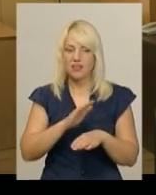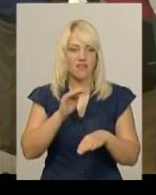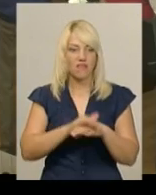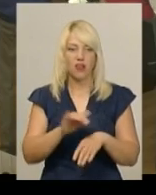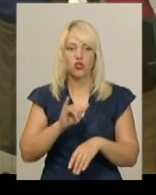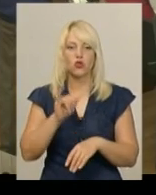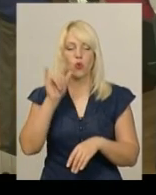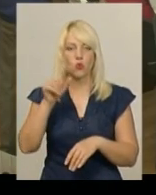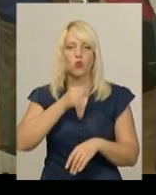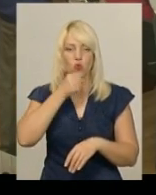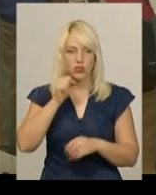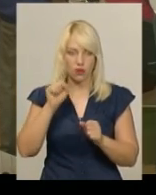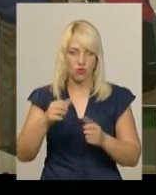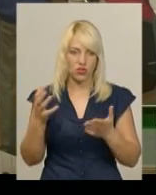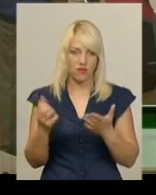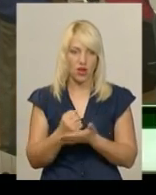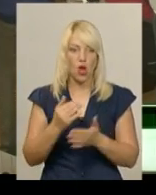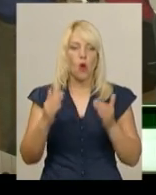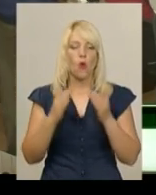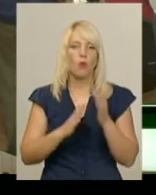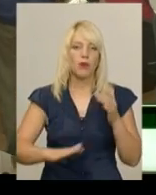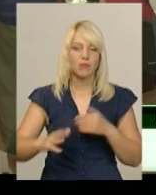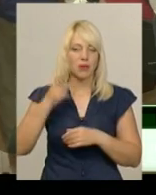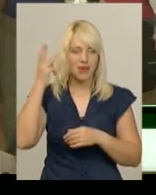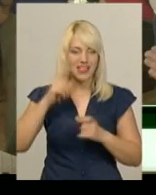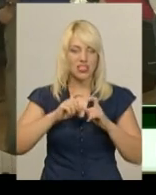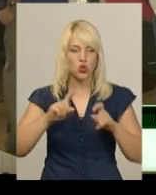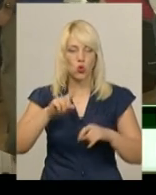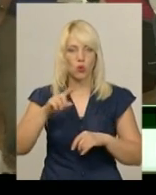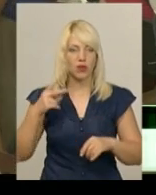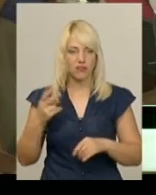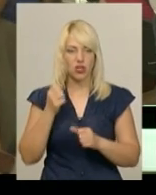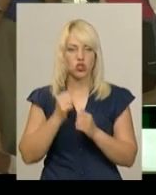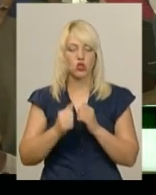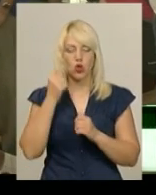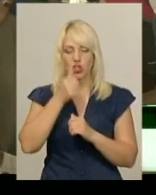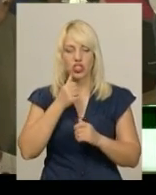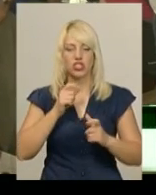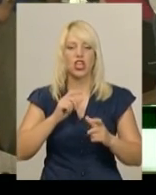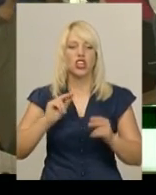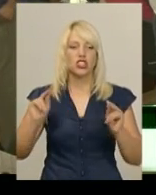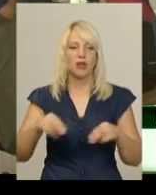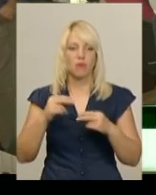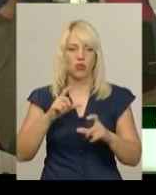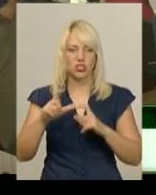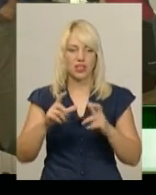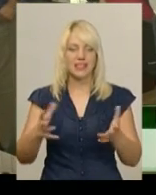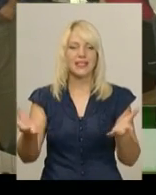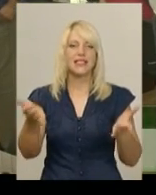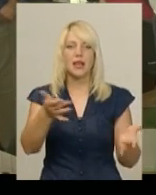виграєш. У приміщенні Хмельницької спортивної школи номер 2 щорічний чемпіонат шахів зібрав 27 учасників.